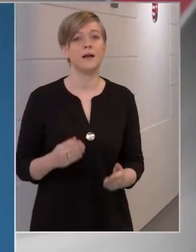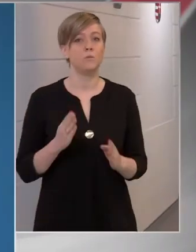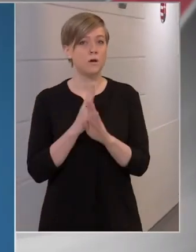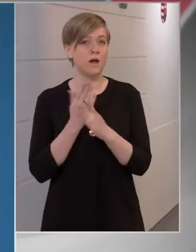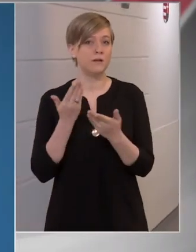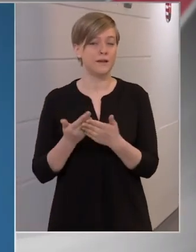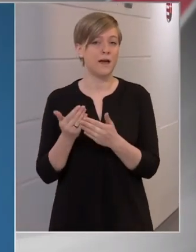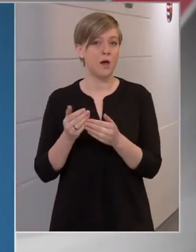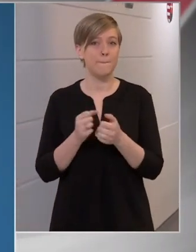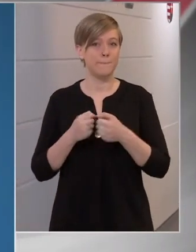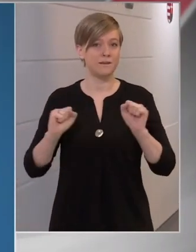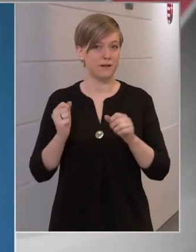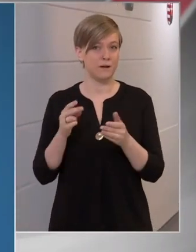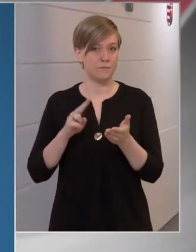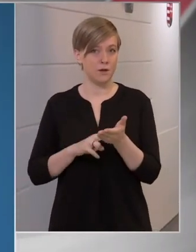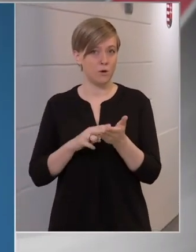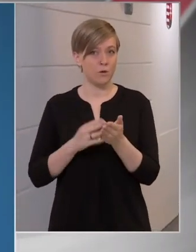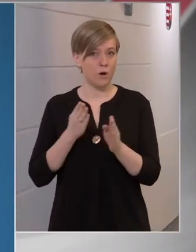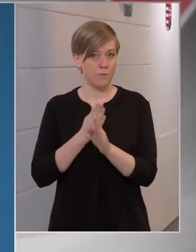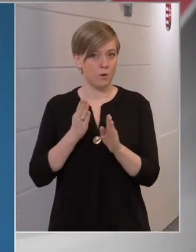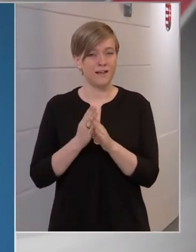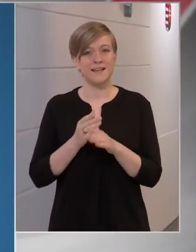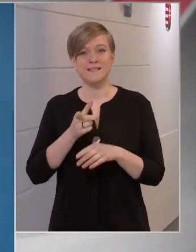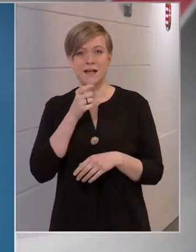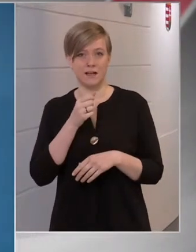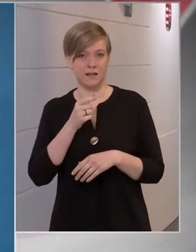milliárdos csalással vádolt Ceglédi Csaba?